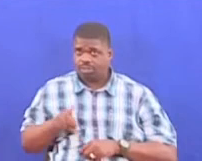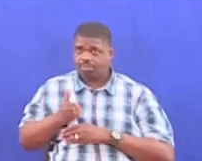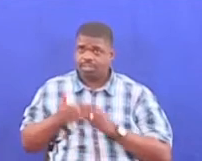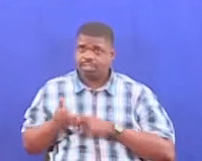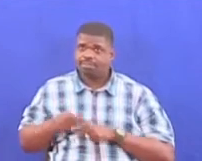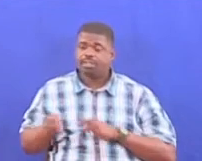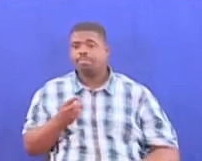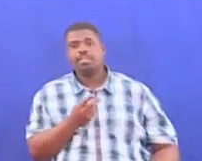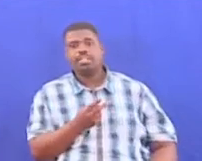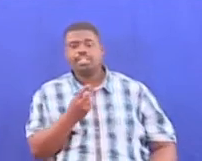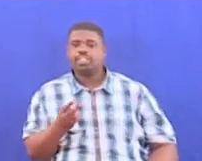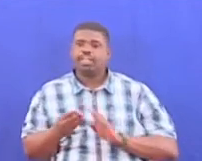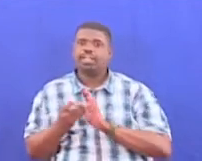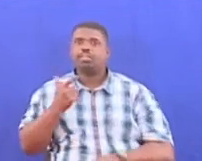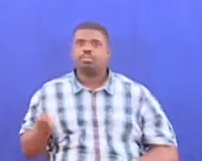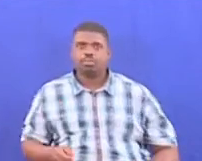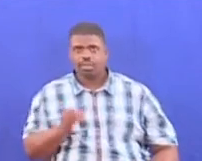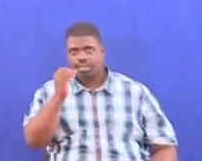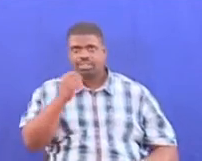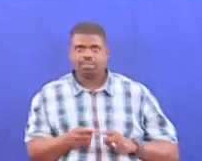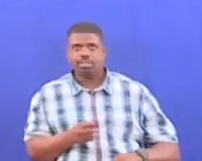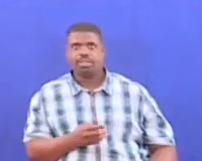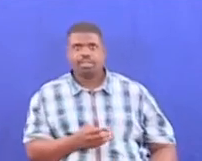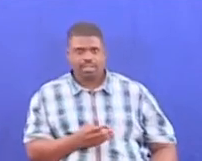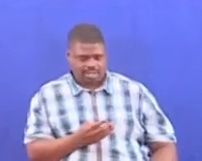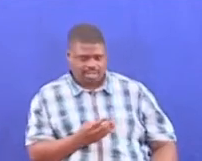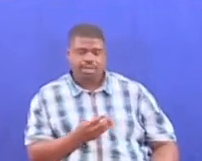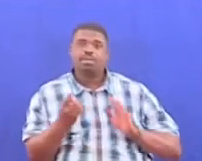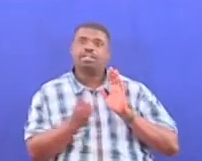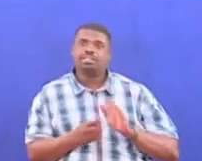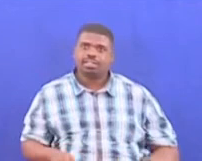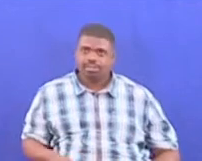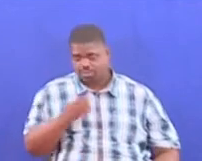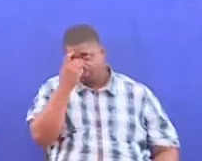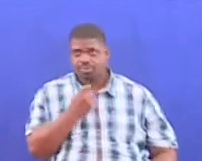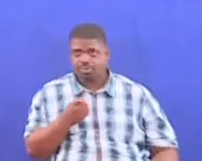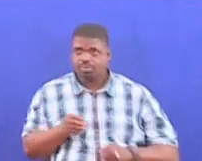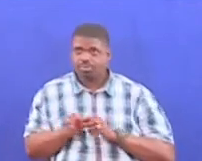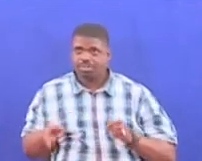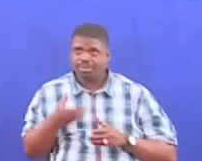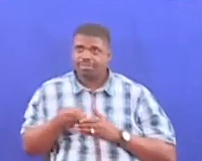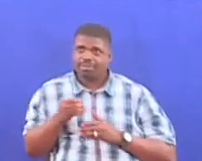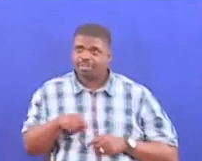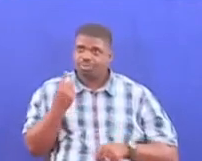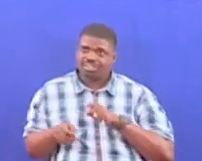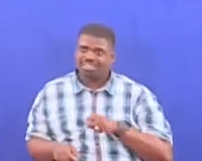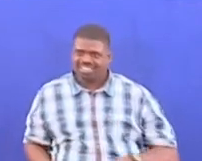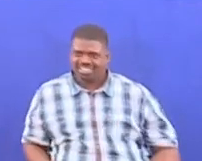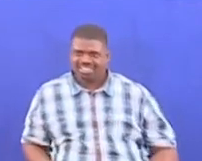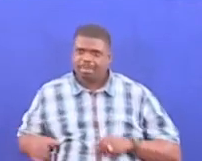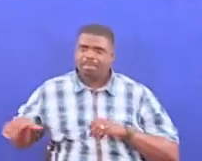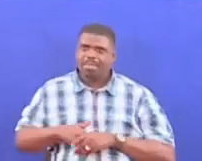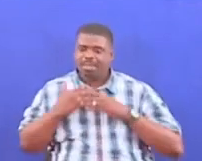zahanati mianbiri shina nane tu so anasimia yobena sita taso tuajuliza kama usipo tenga feather tosherezi ii